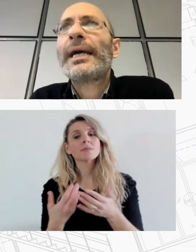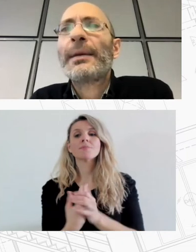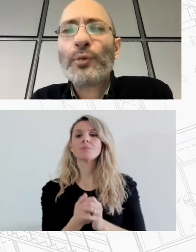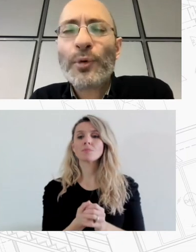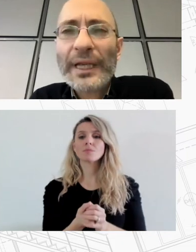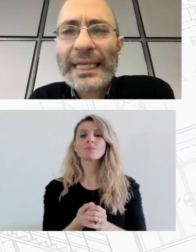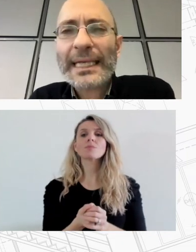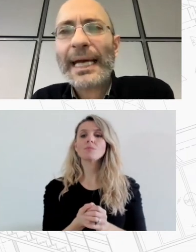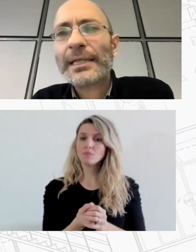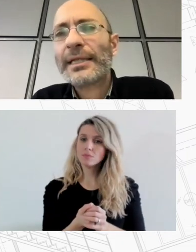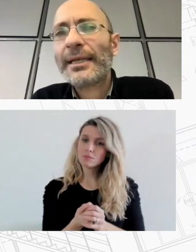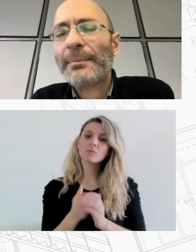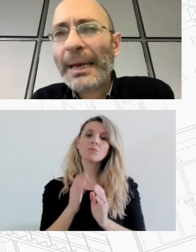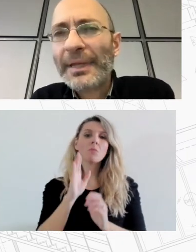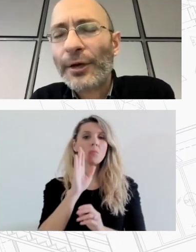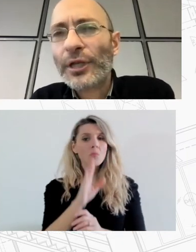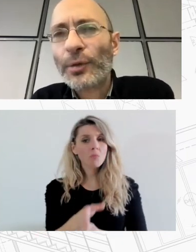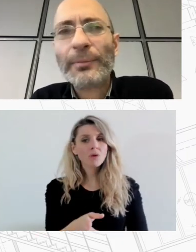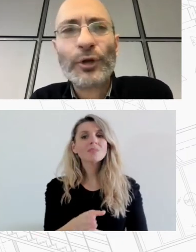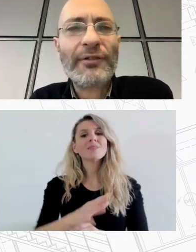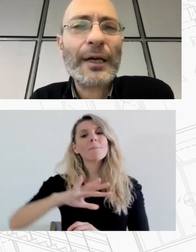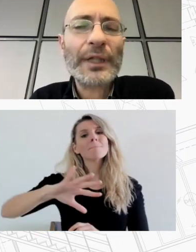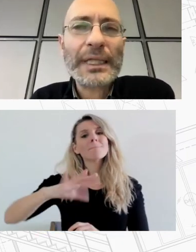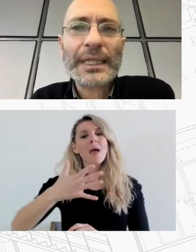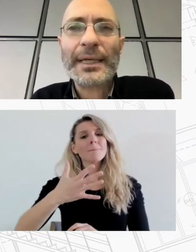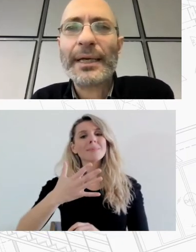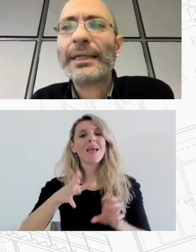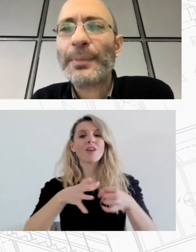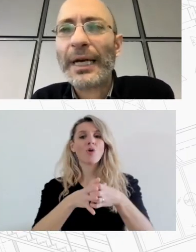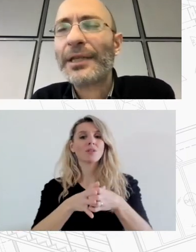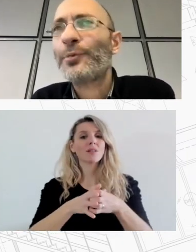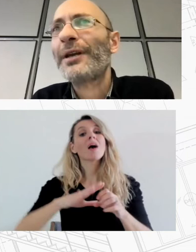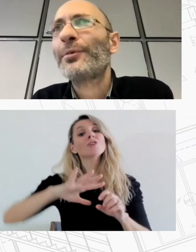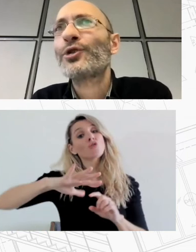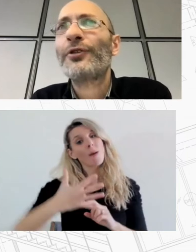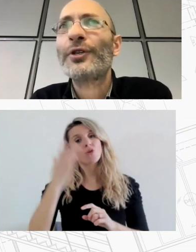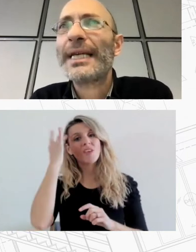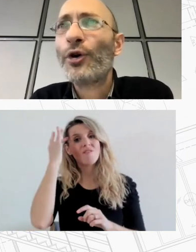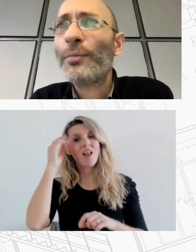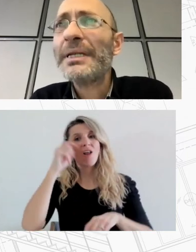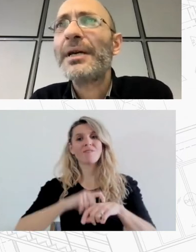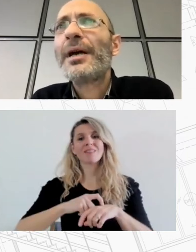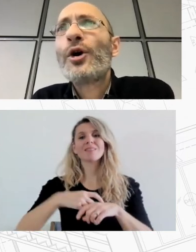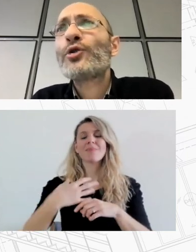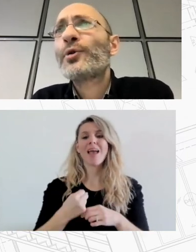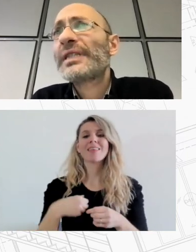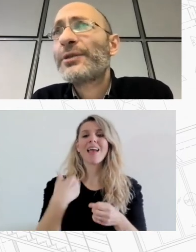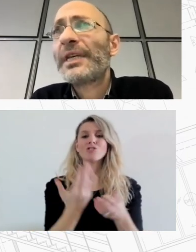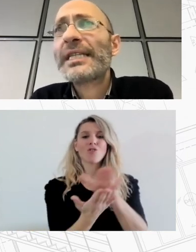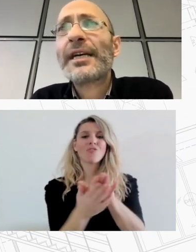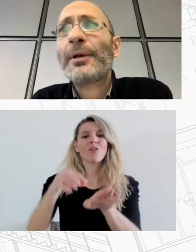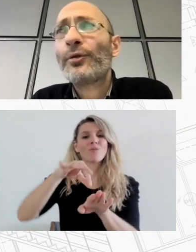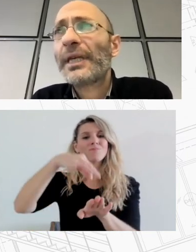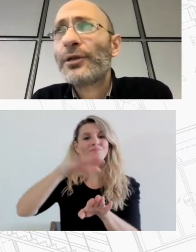που μπορείτε να τις κοιτάξετε στην πέμπτη ενότητα στο πέμπτο κεφάλαιο της μελέτης που βλέπουν το εξωφυλό της ακόμη ως προς τις